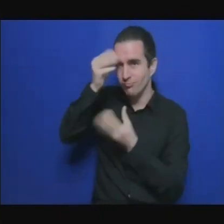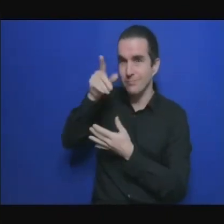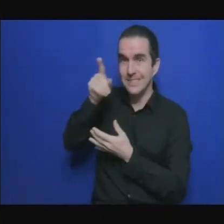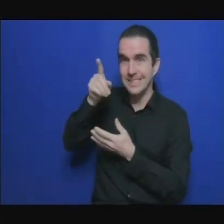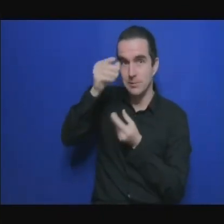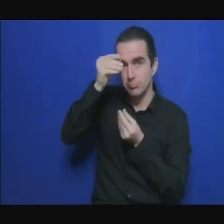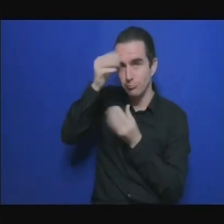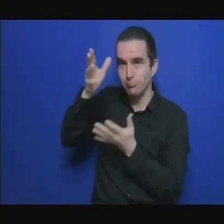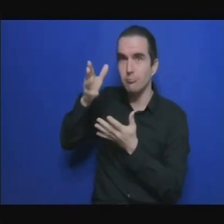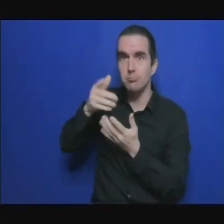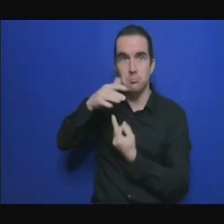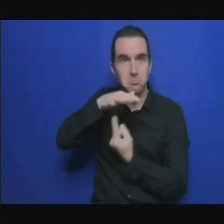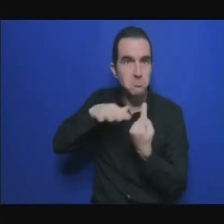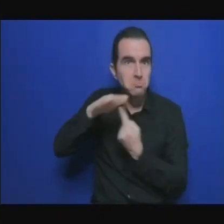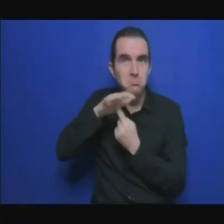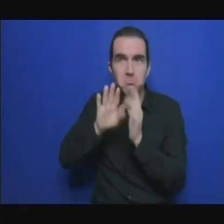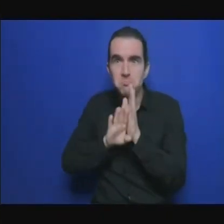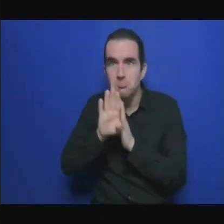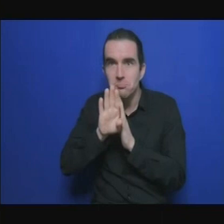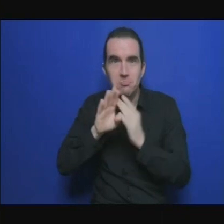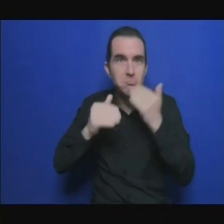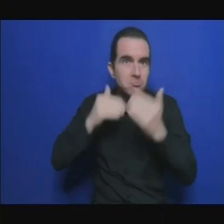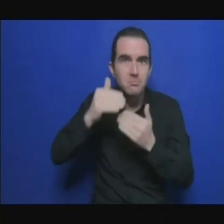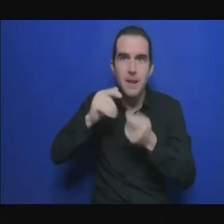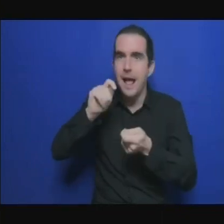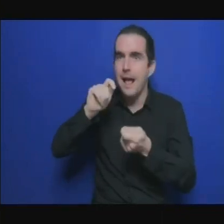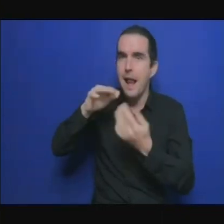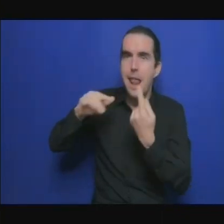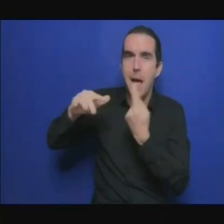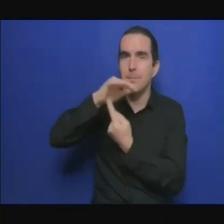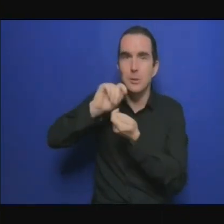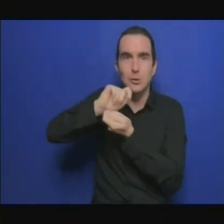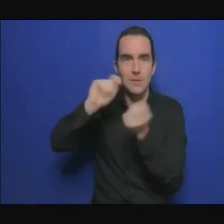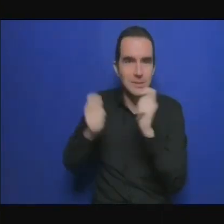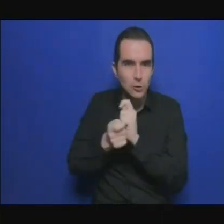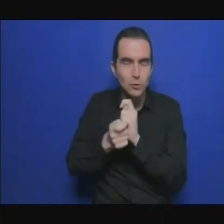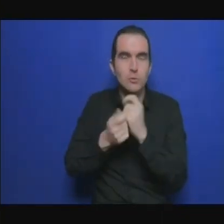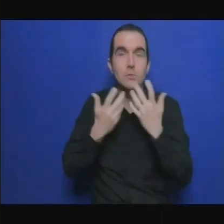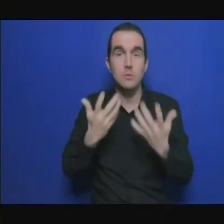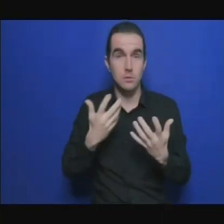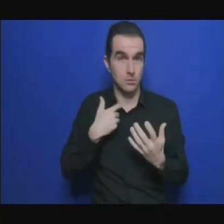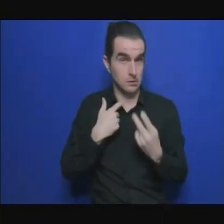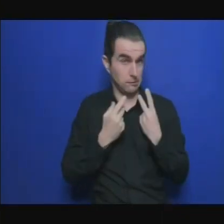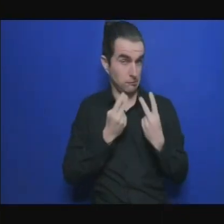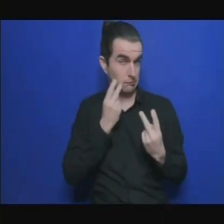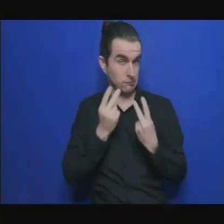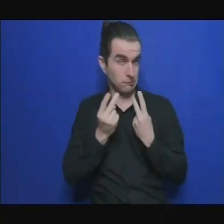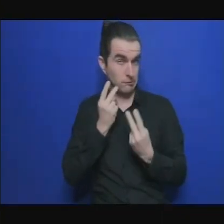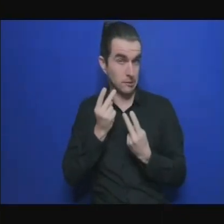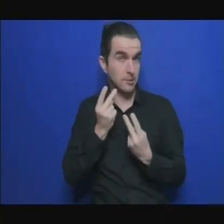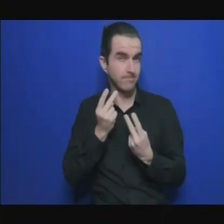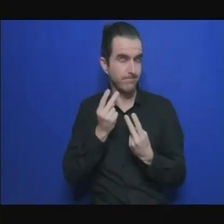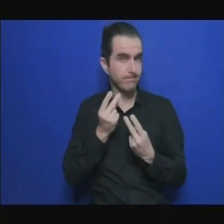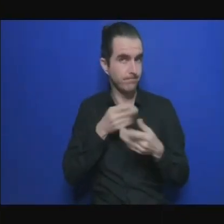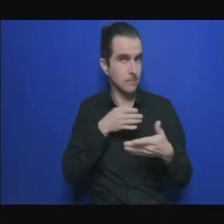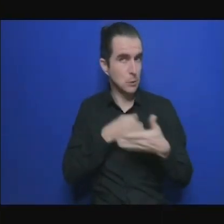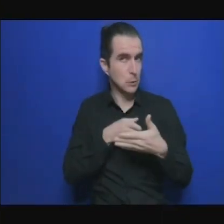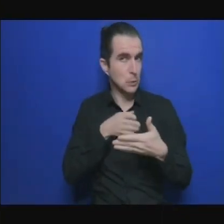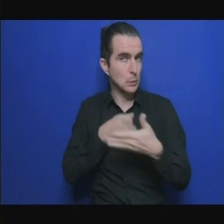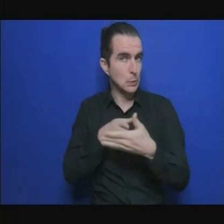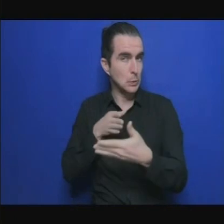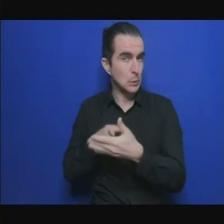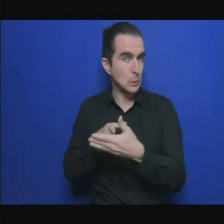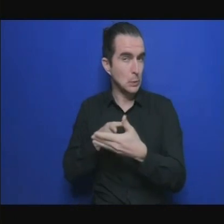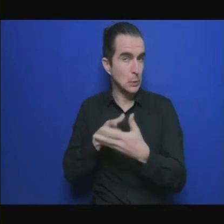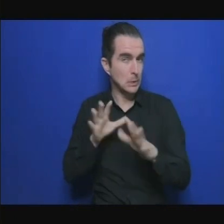'accréditation à l'élaboration de projets pouvant bénéficier d'un soutien bancaire puis il faut élaborer les rapports à ce